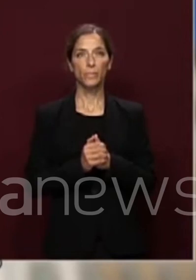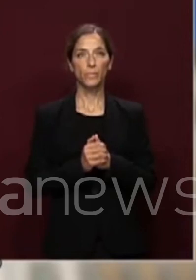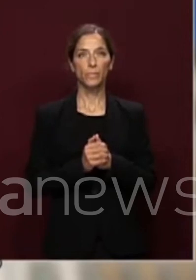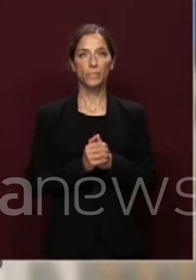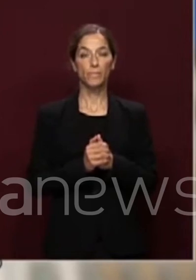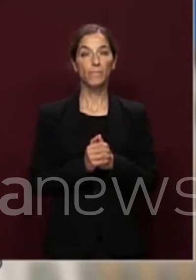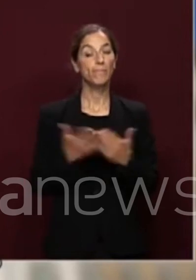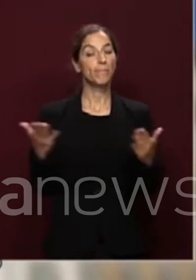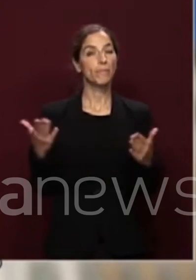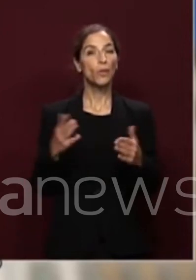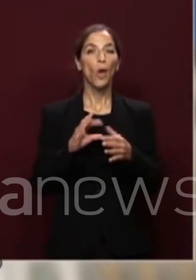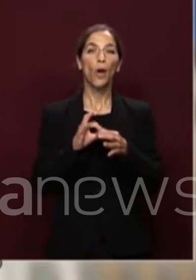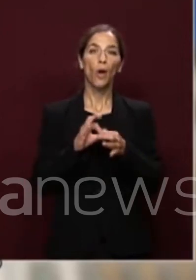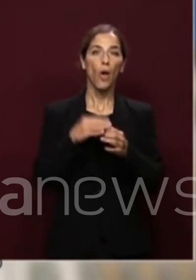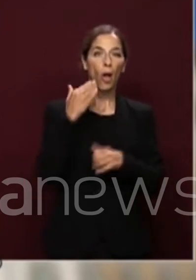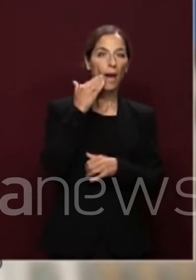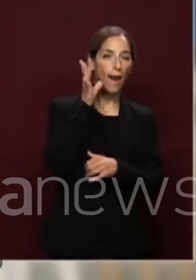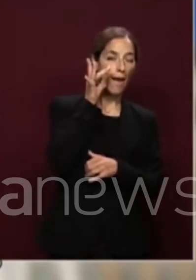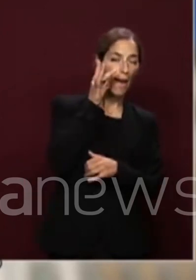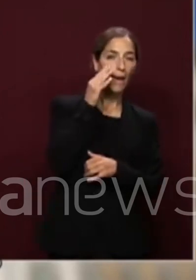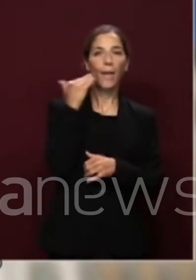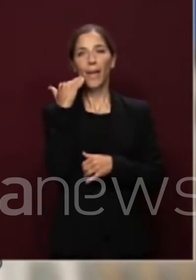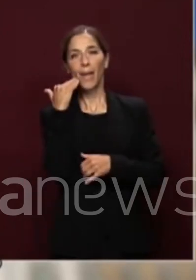Cari colleghe, cari colleghi,